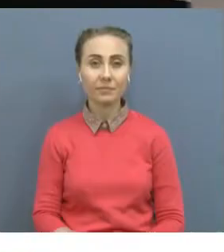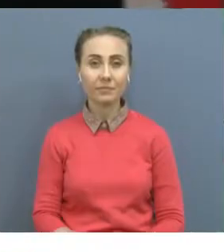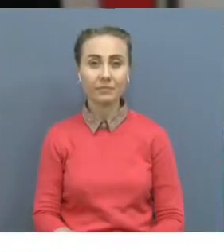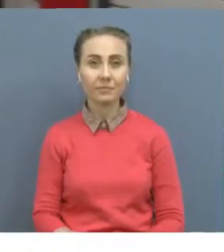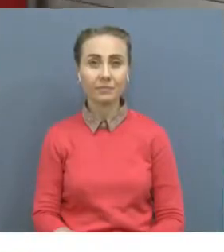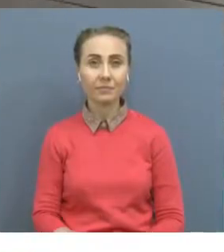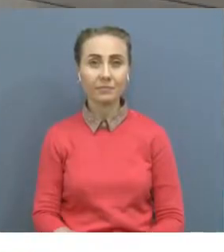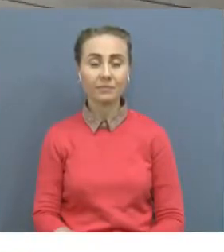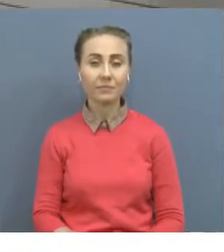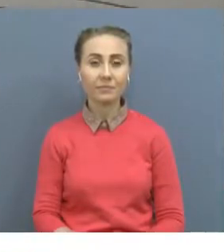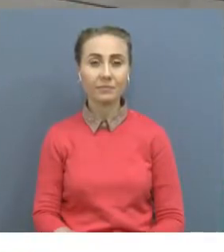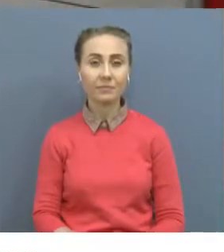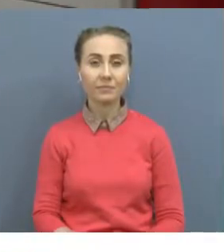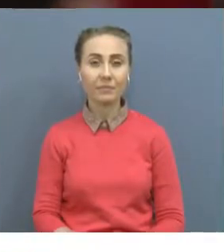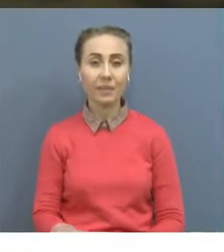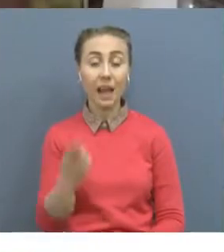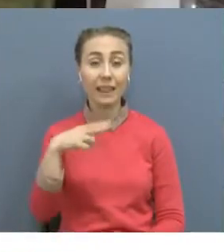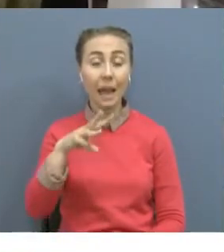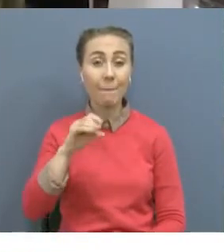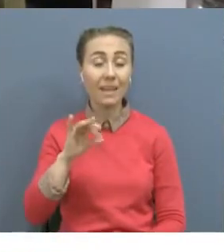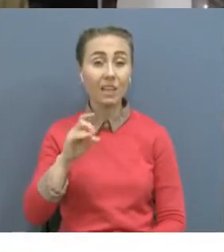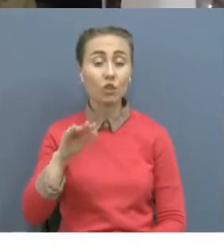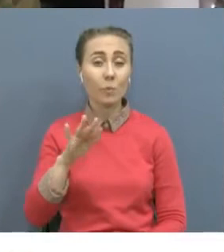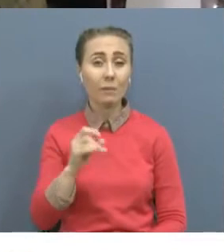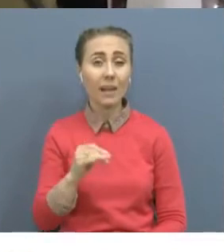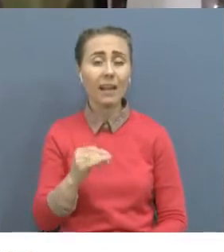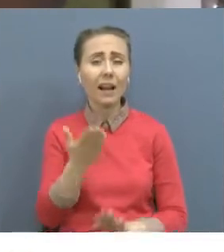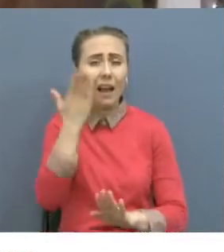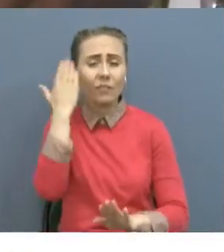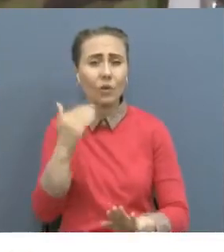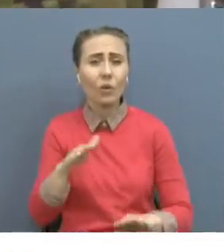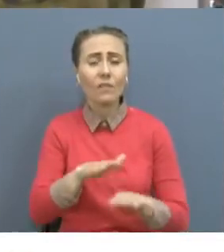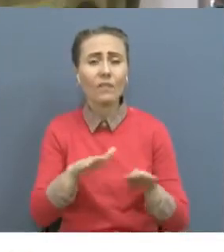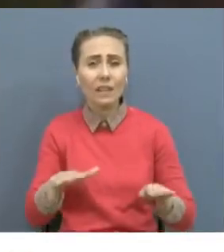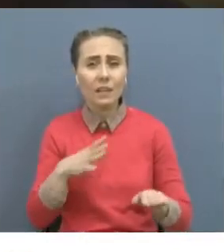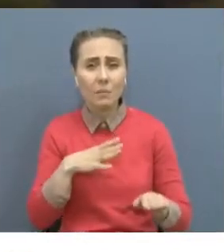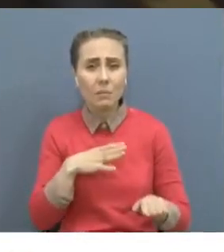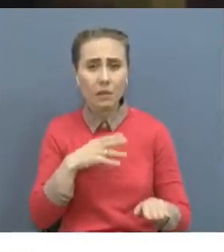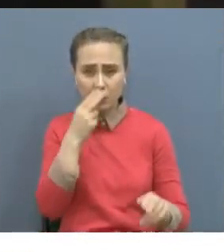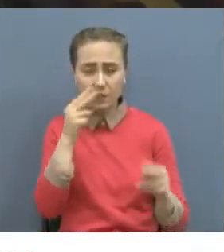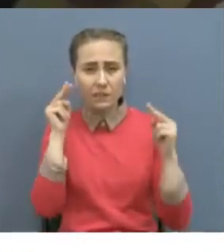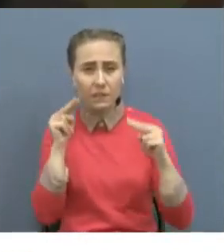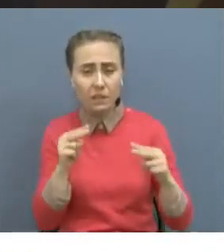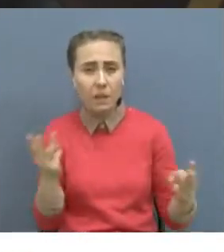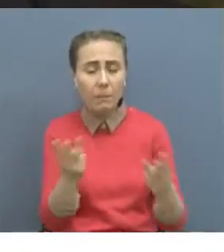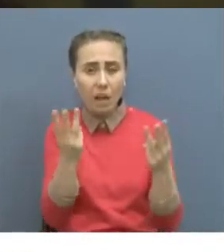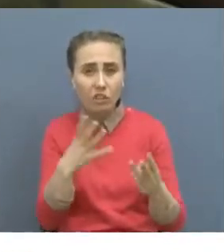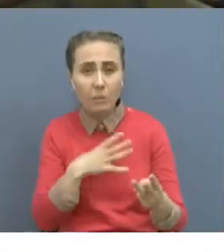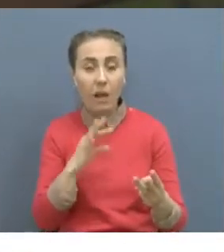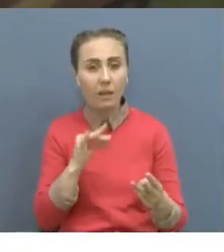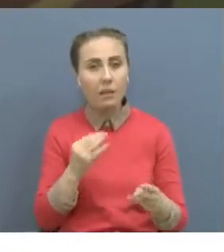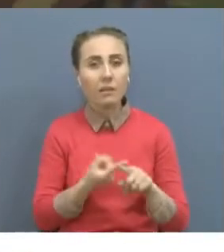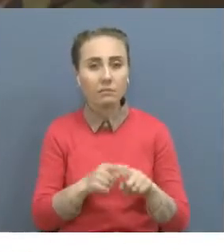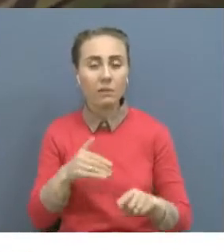Дамир Жымабай бала күнінде тілсі жауға көә болған. Сол сәтте өрт сөндірушілердің қызметіне тәнті болған жаспала бүгінде осы саланы